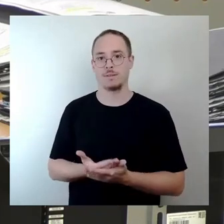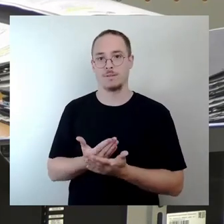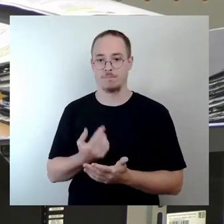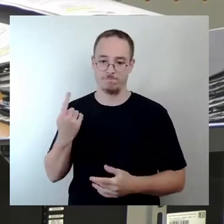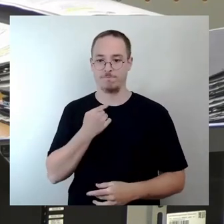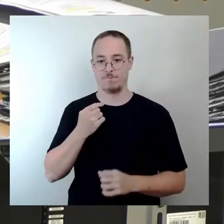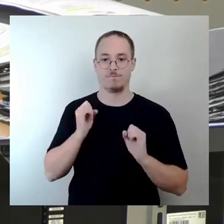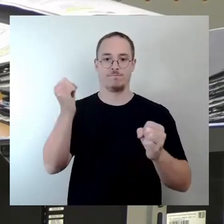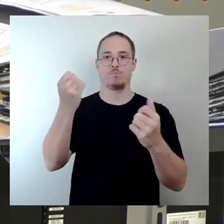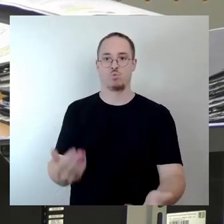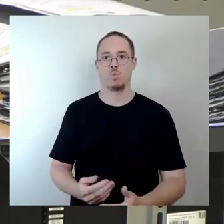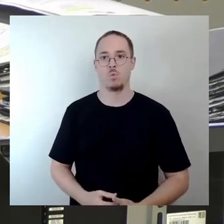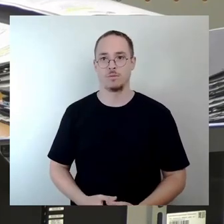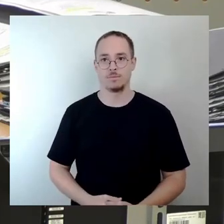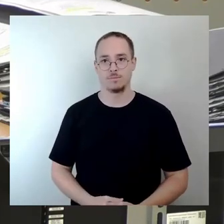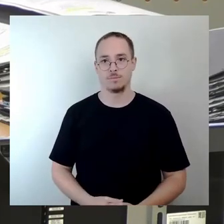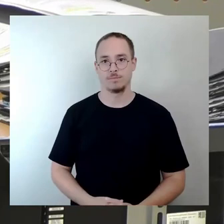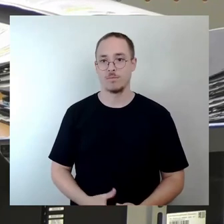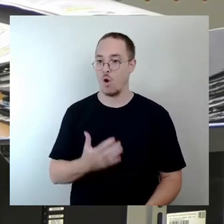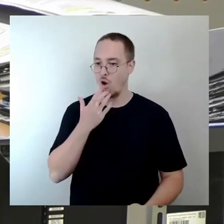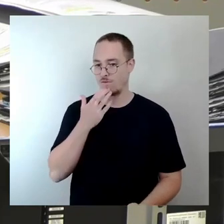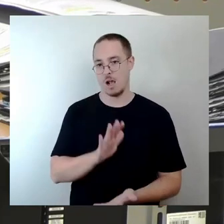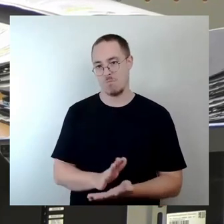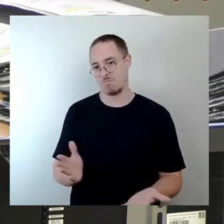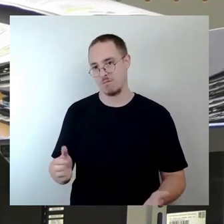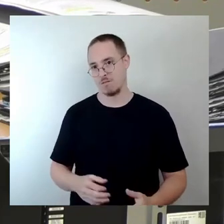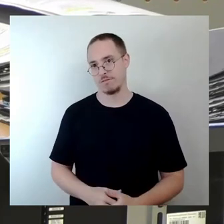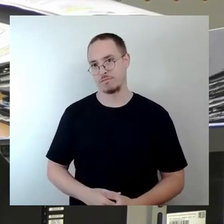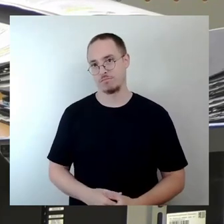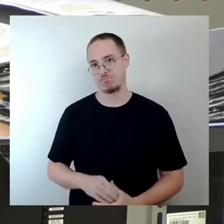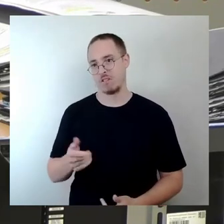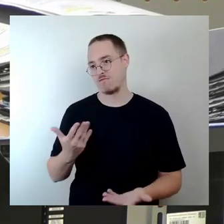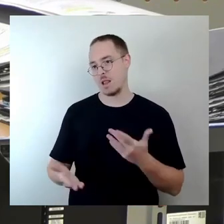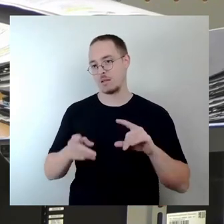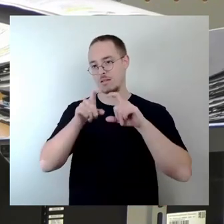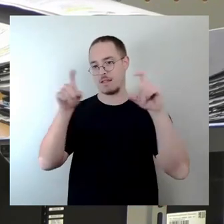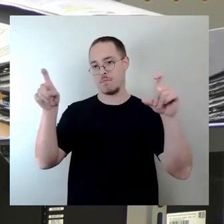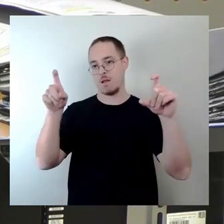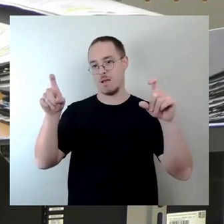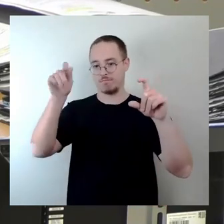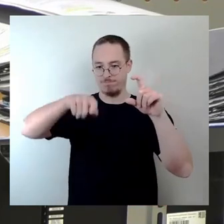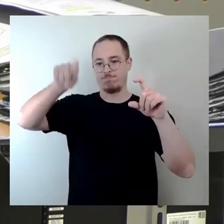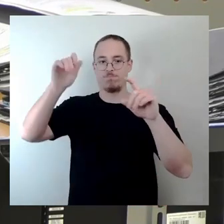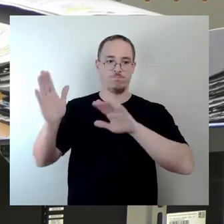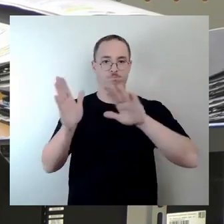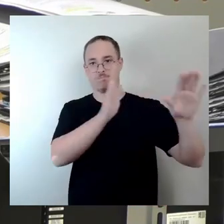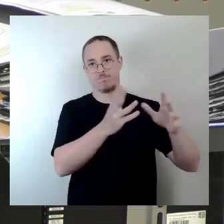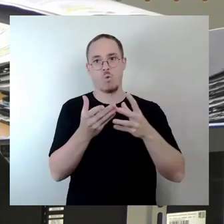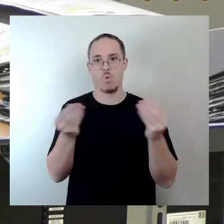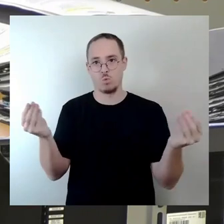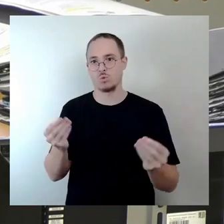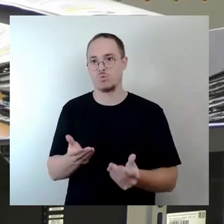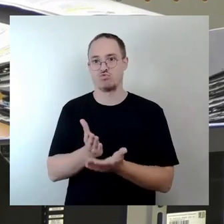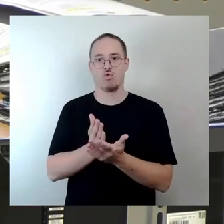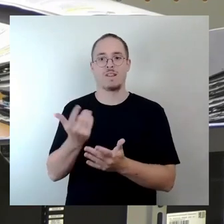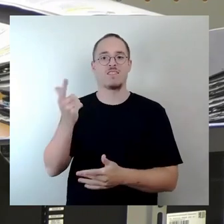dass das so ordentlich über die Bühne geht. Und dann haben wir dieses Thema heute mal entsprechend gelöst, obwohl ich schon 22 Jahre an